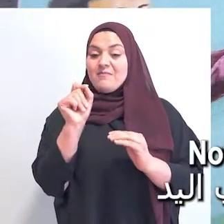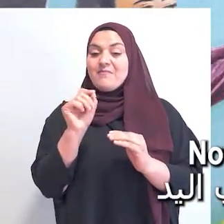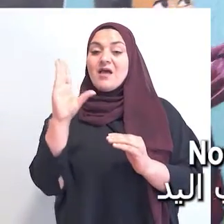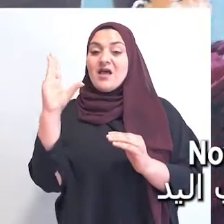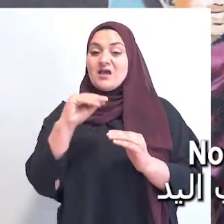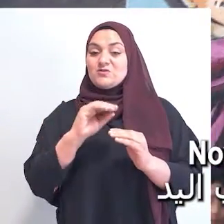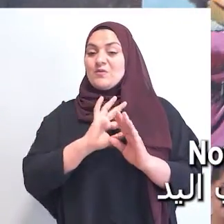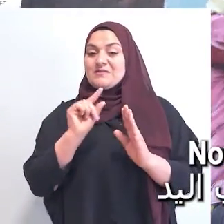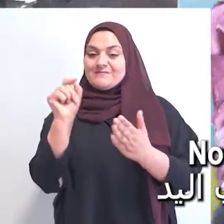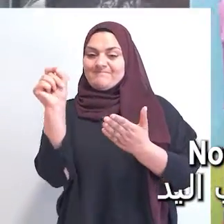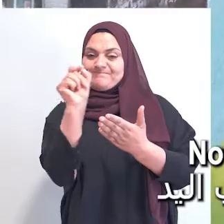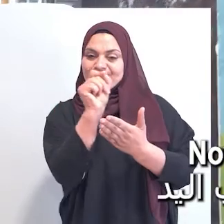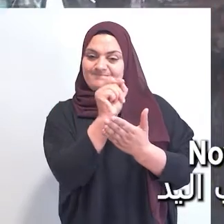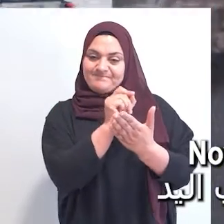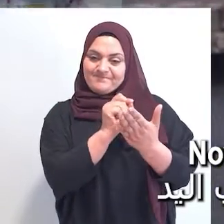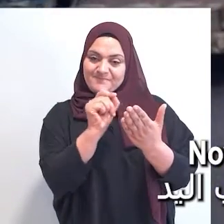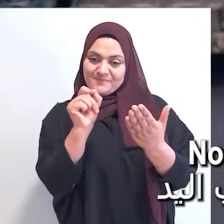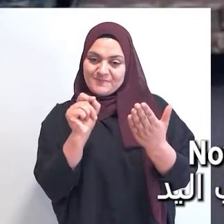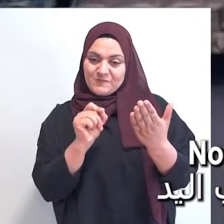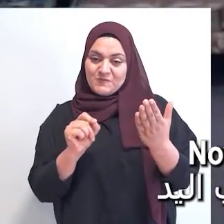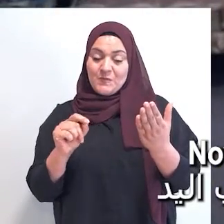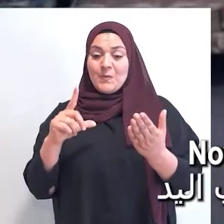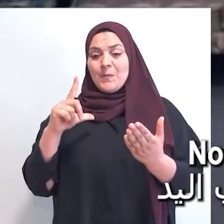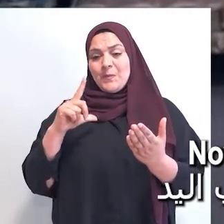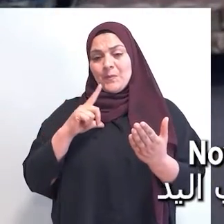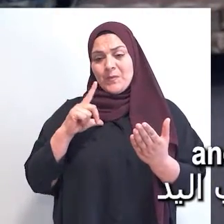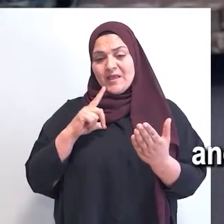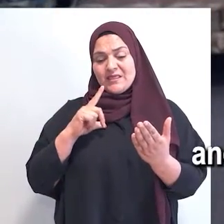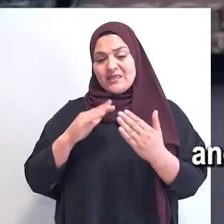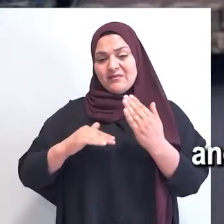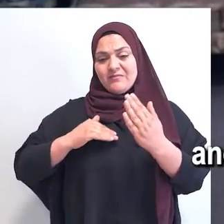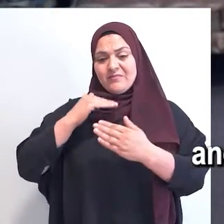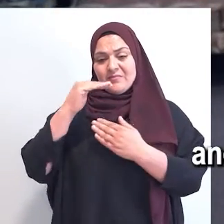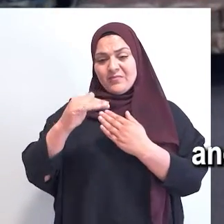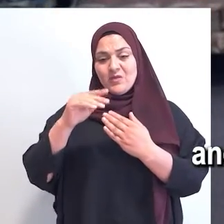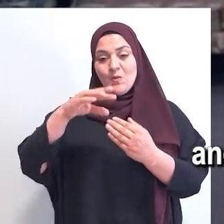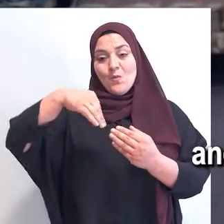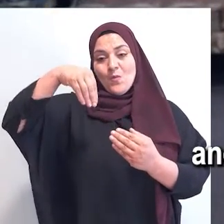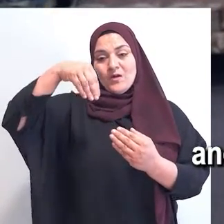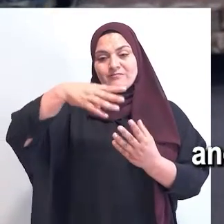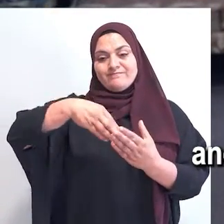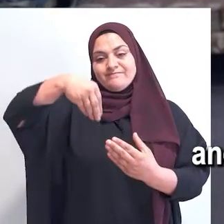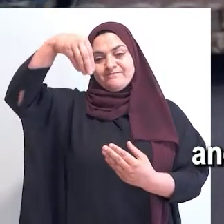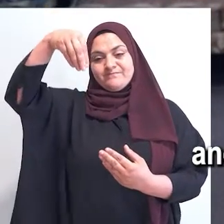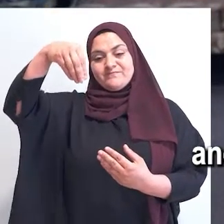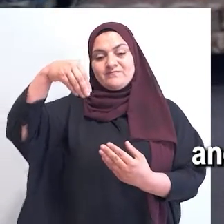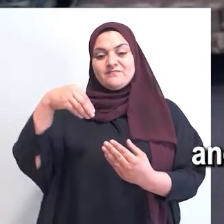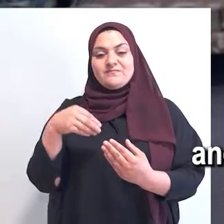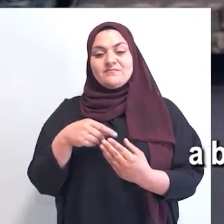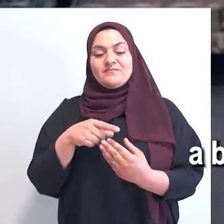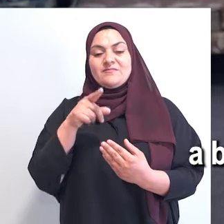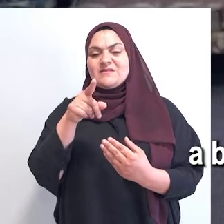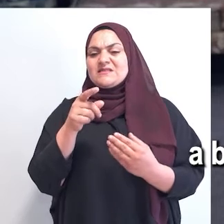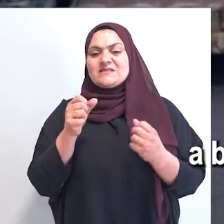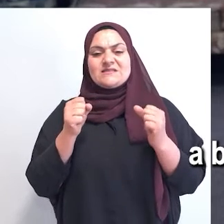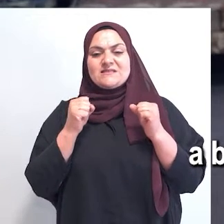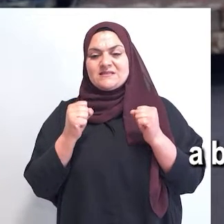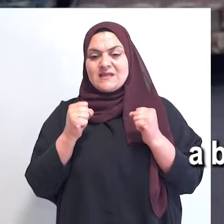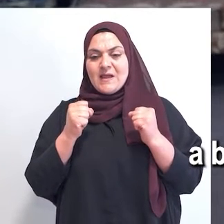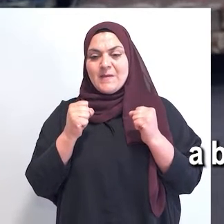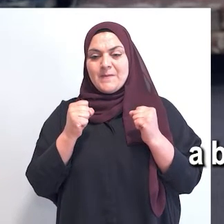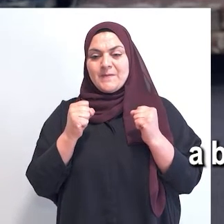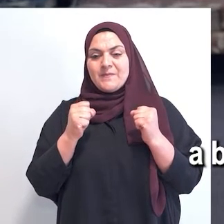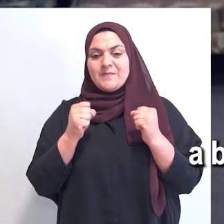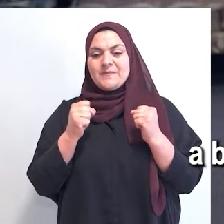الرسمة بطلعه بالرصاص بهاليت أنا بدي أكمل بحمل الوركة هيك